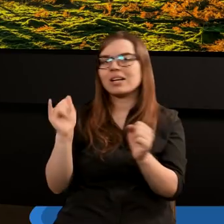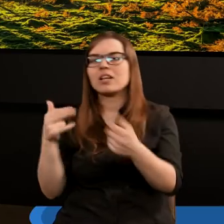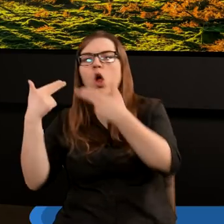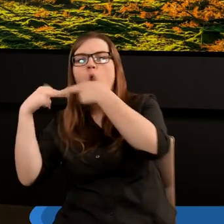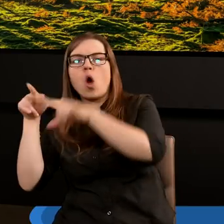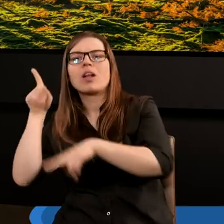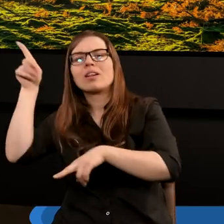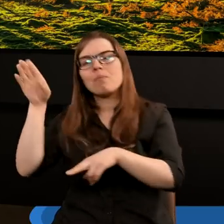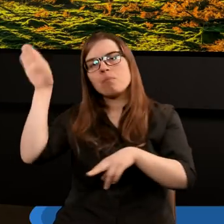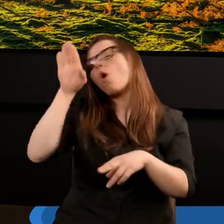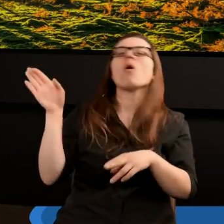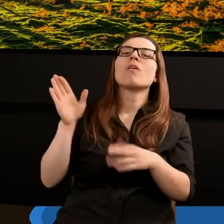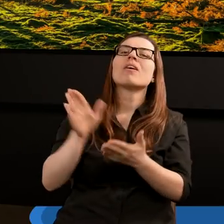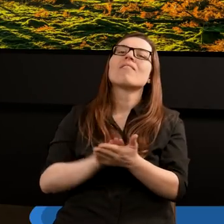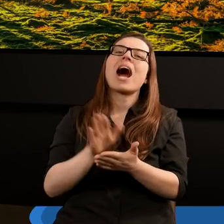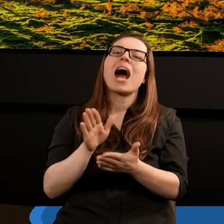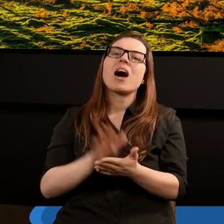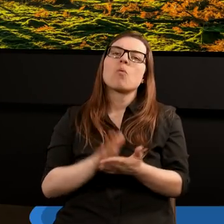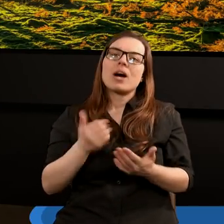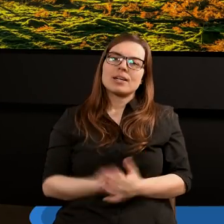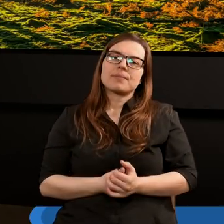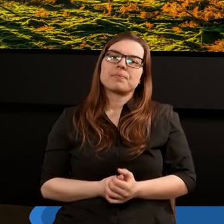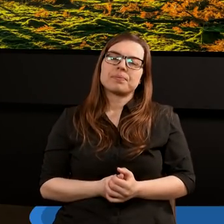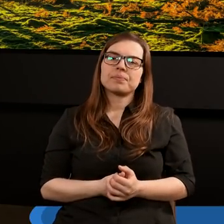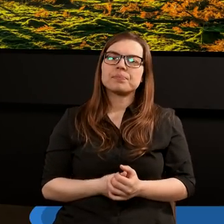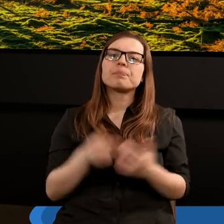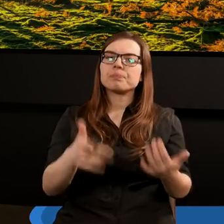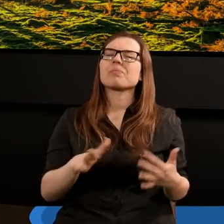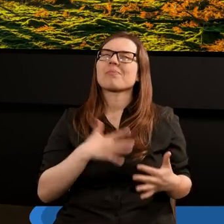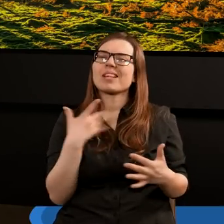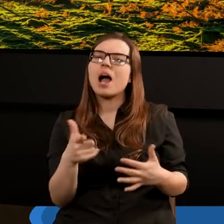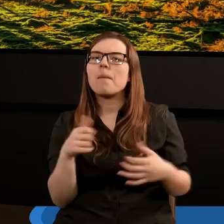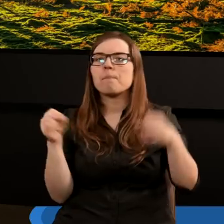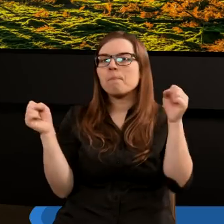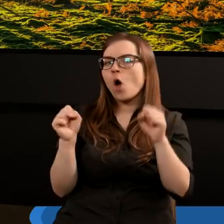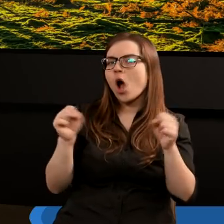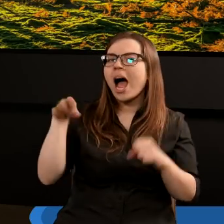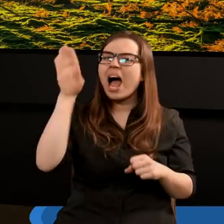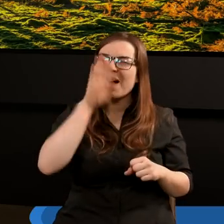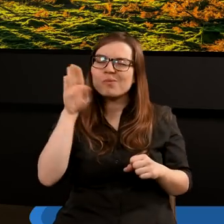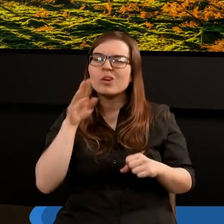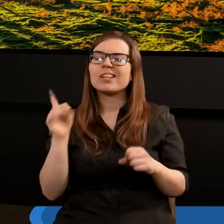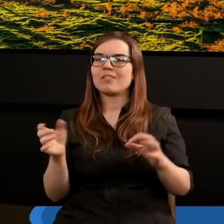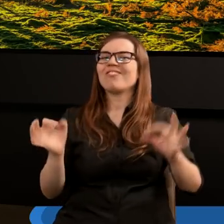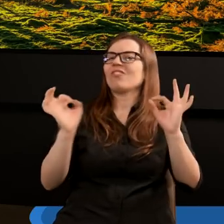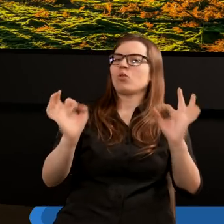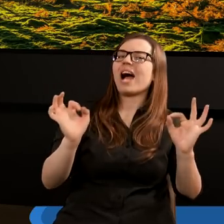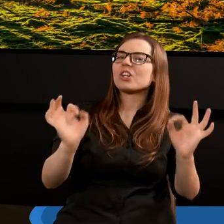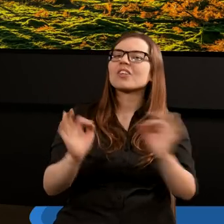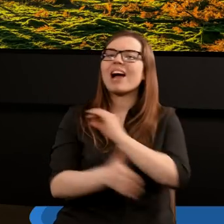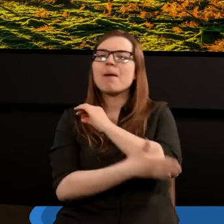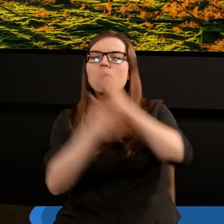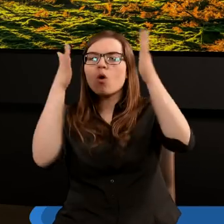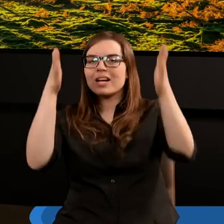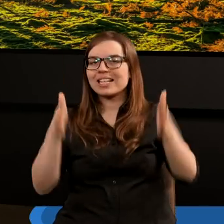oddajcie Bogu chwałę. Więc wydaje się, że taka bojaźń Boża to taka właściwa postawa